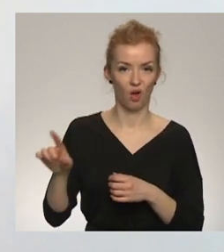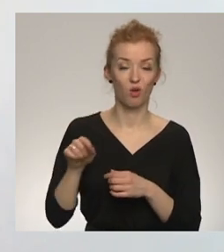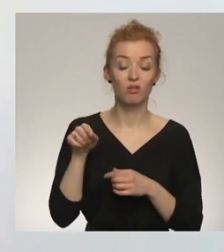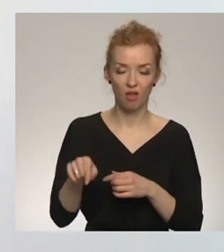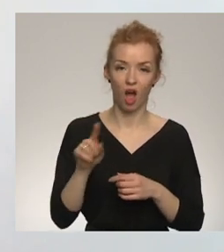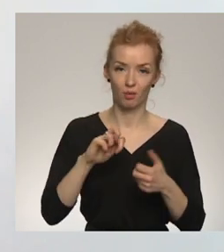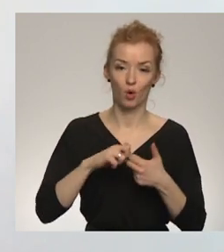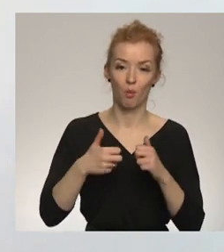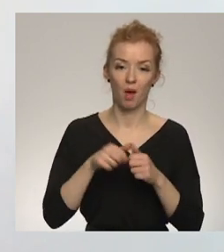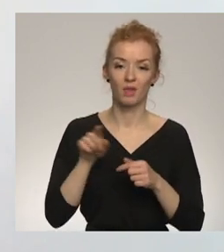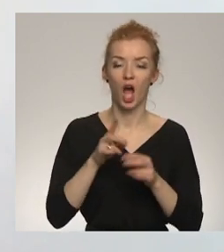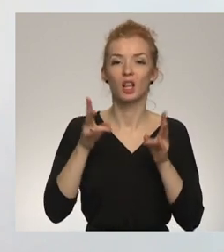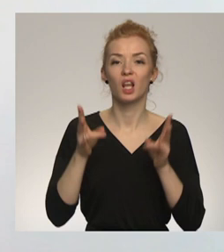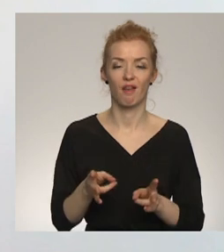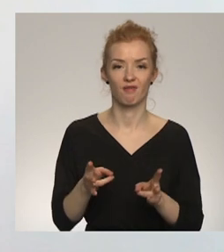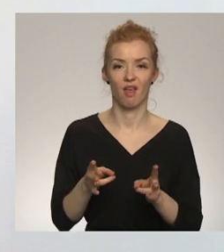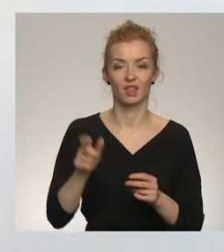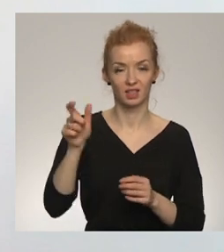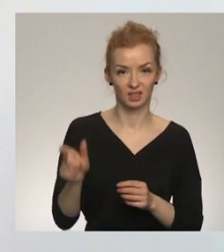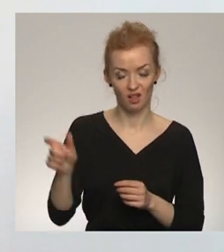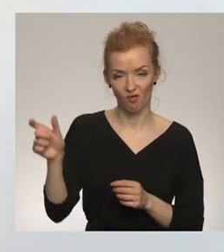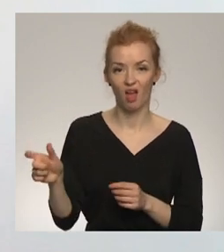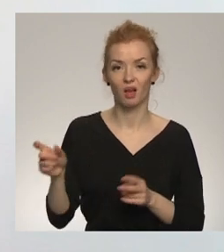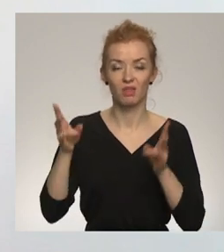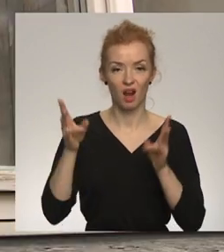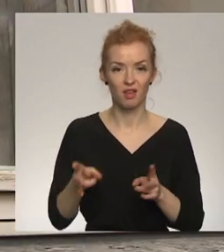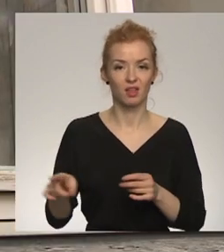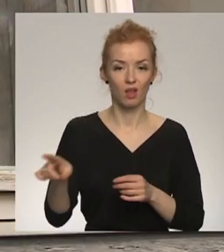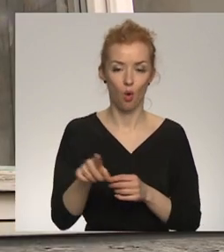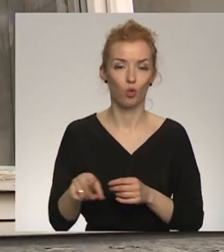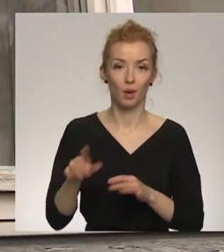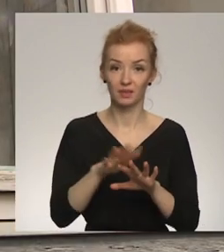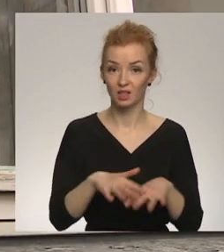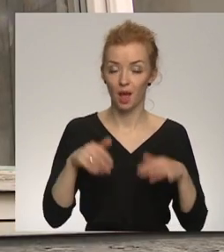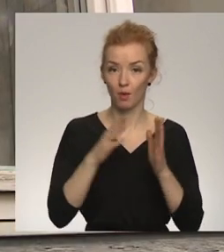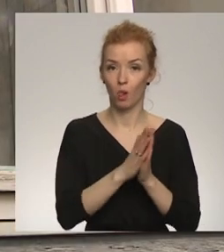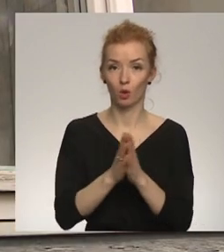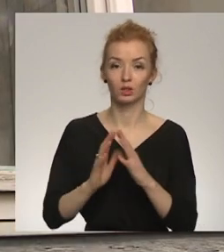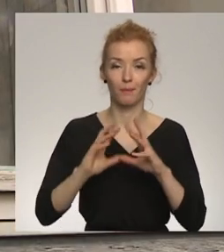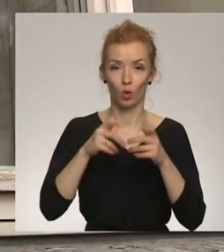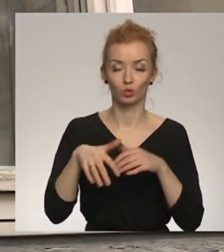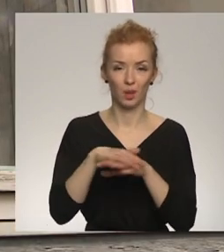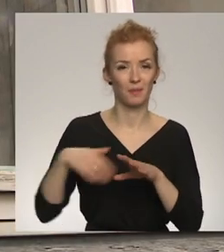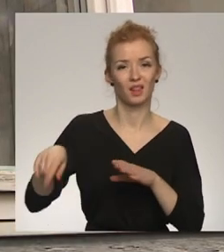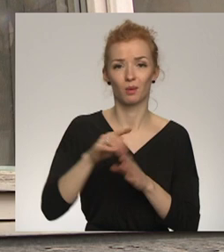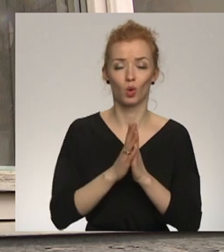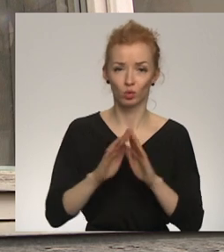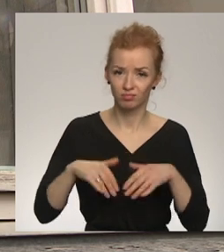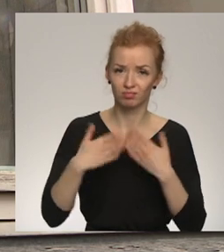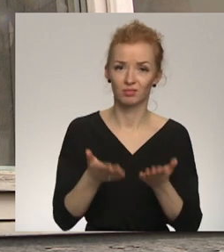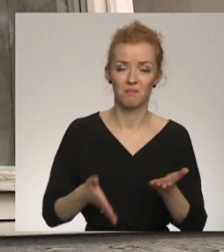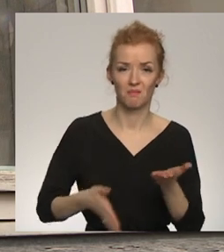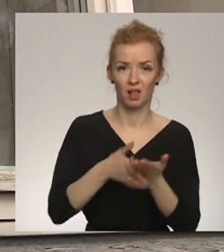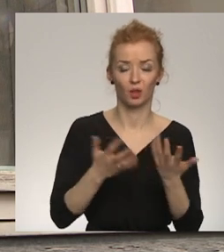problēma, tā ir traģētīja cilvēkiem, tā ir traģētīja tautām. Sājuma aicene starptautisko sabiedrība arī turpmāk sniegt Ukrainoju